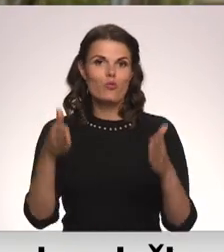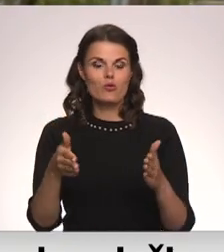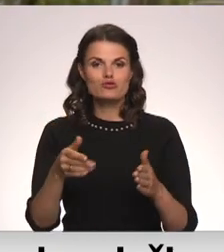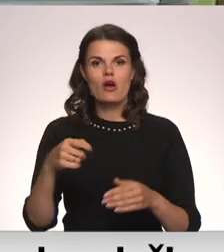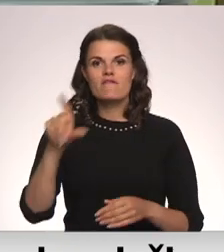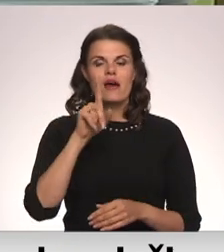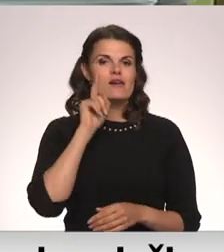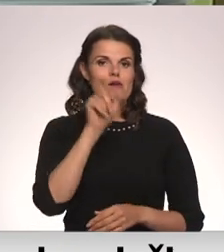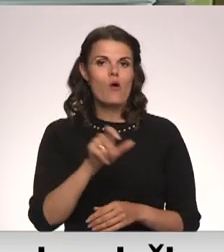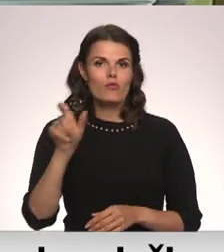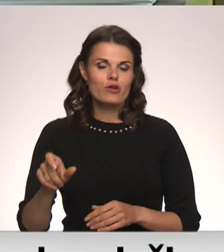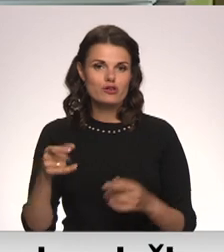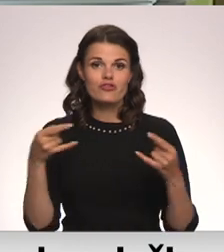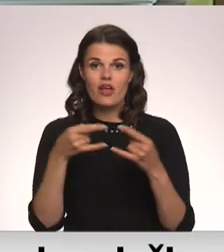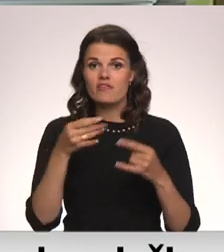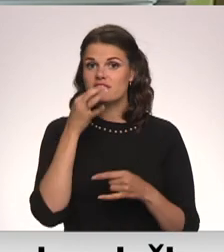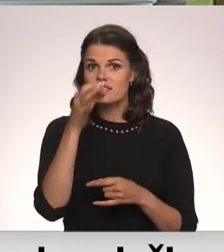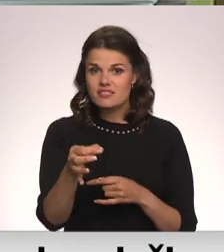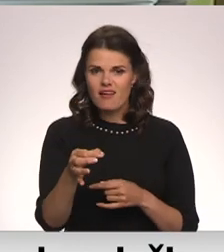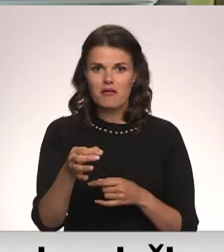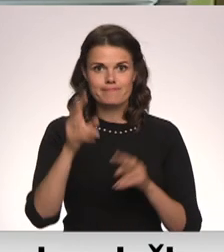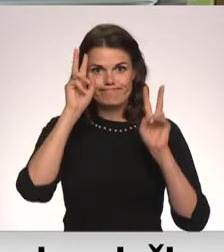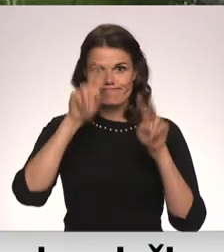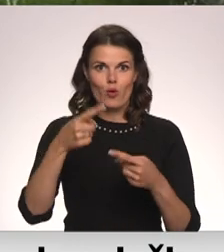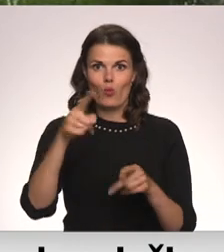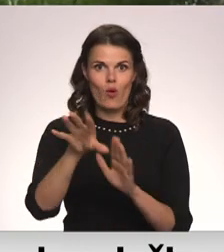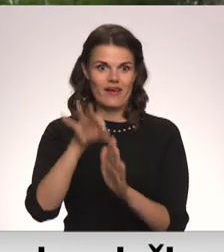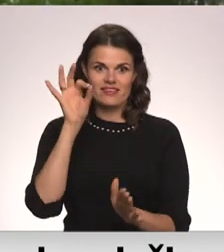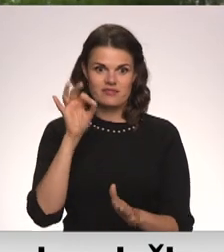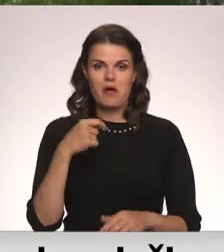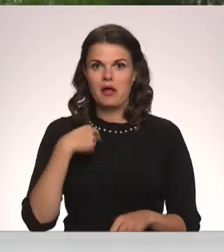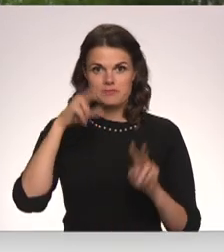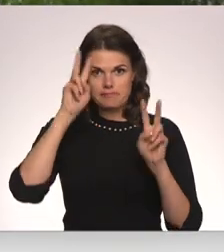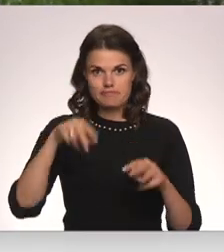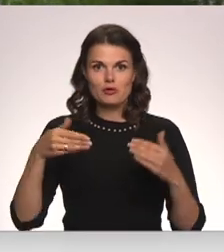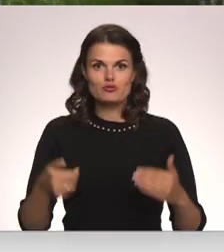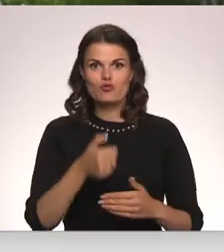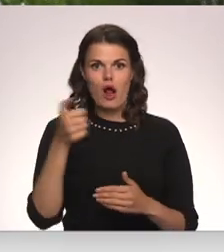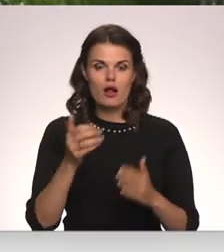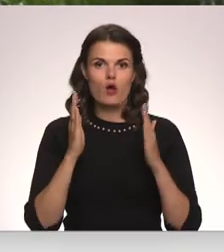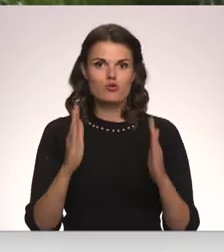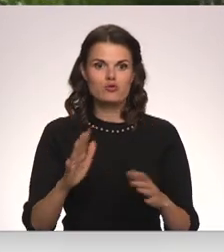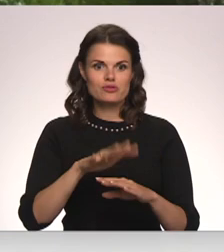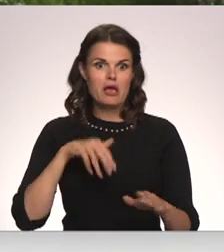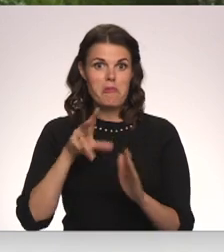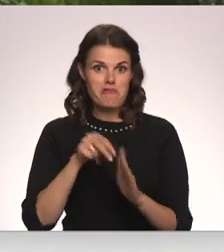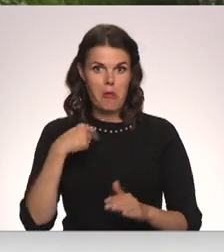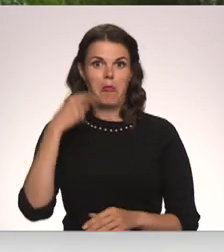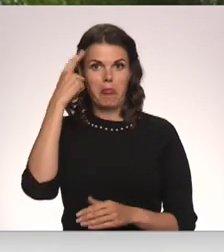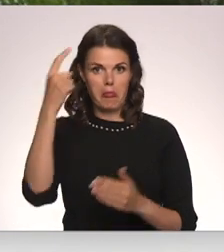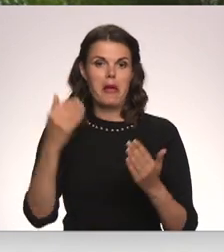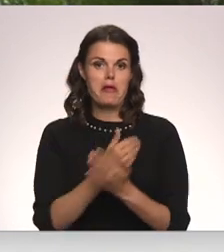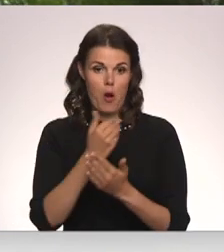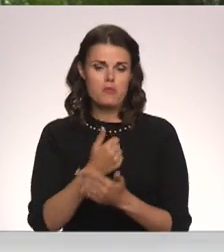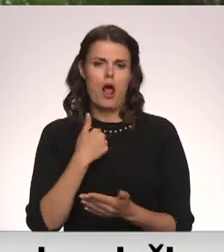Vairāk jaunie balsotāji RTV saka, nav nejausmas par ko vēlēt. Es nezināju, ka šogad notiek saimas vēlēšanas, kas man ir jaunums, bet es